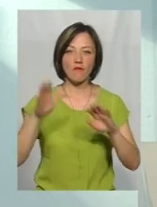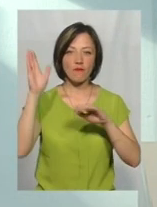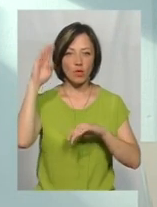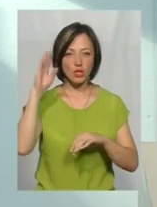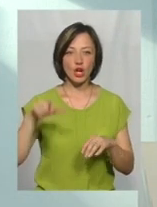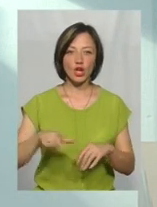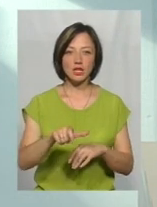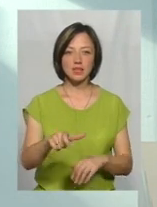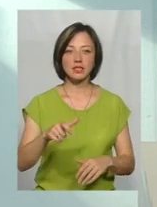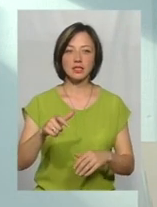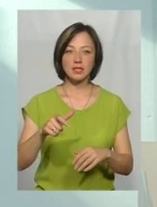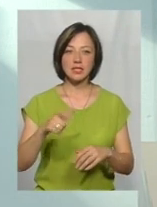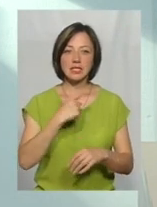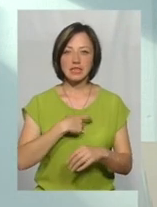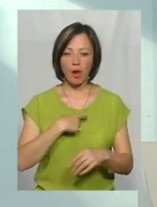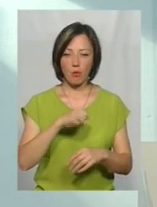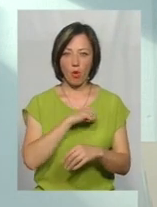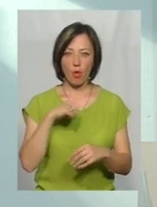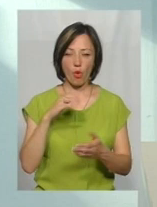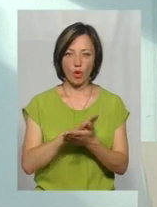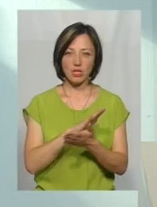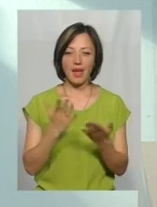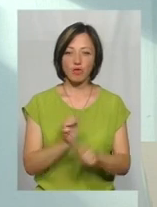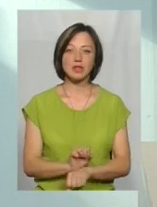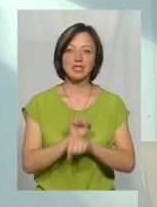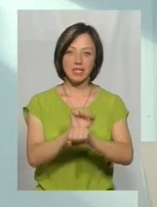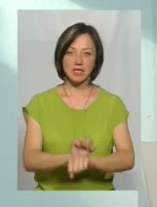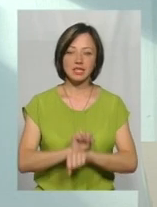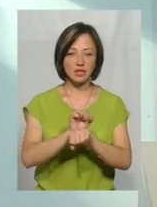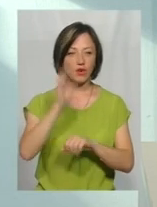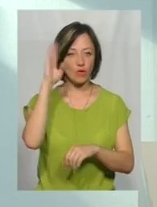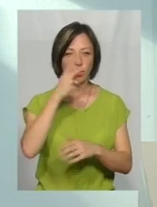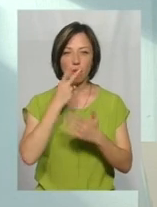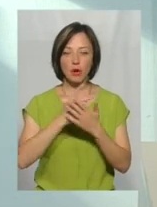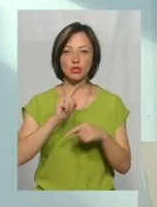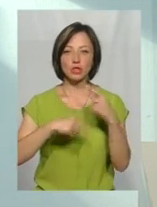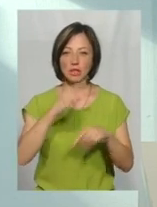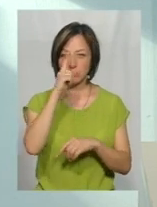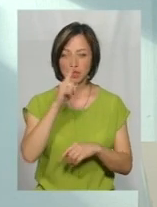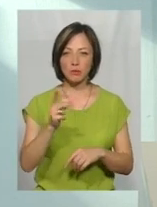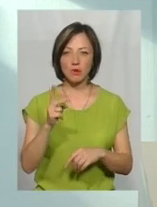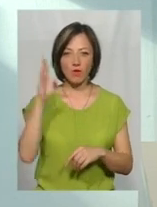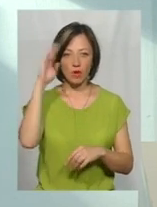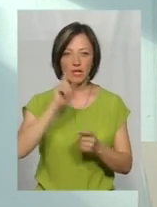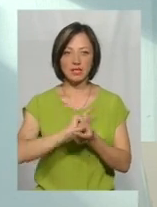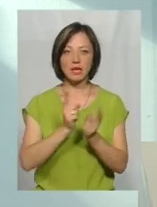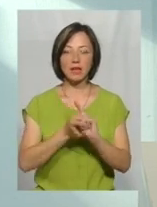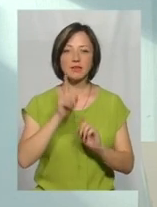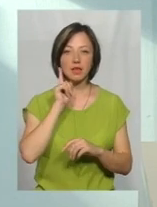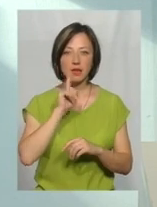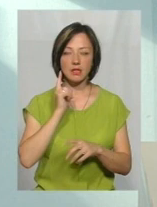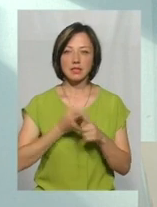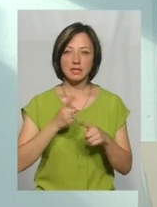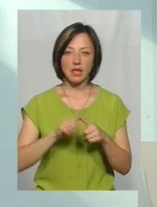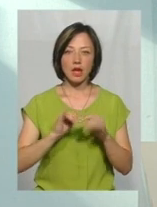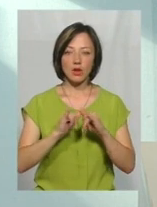річка інтенційно саме очищується. Якщо застій води, ми всі потім побачимо через місяць, через півтора, вода стає зелена. Тобто,